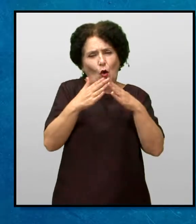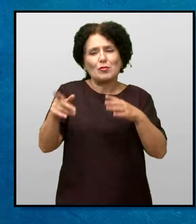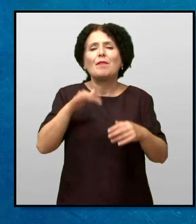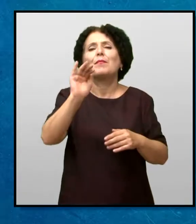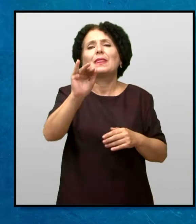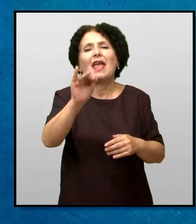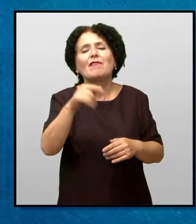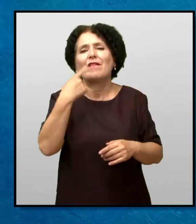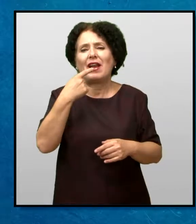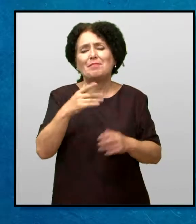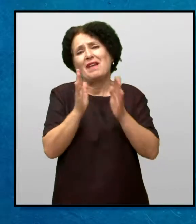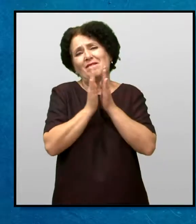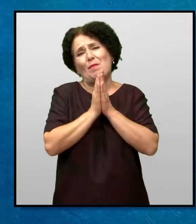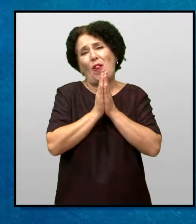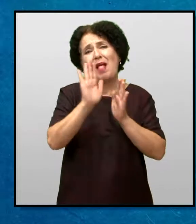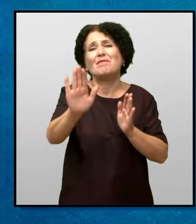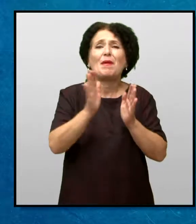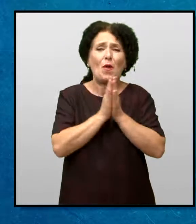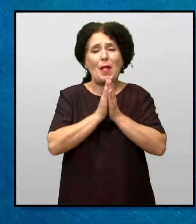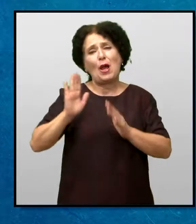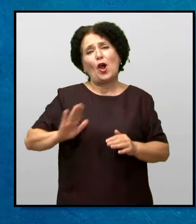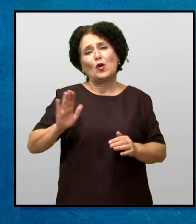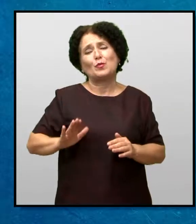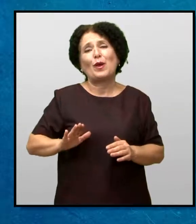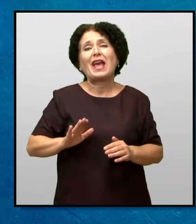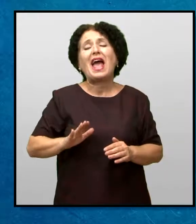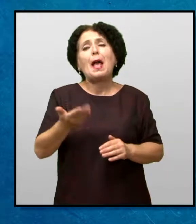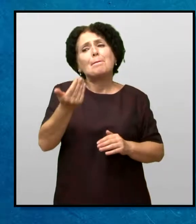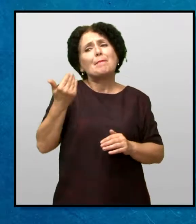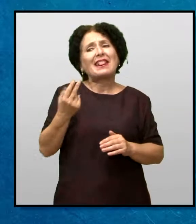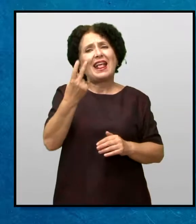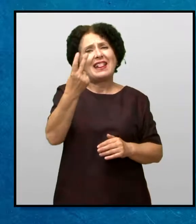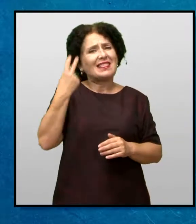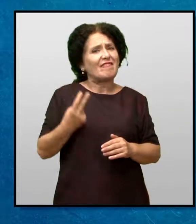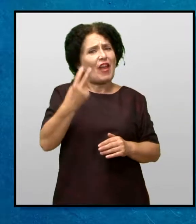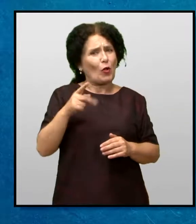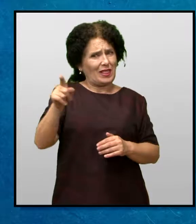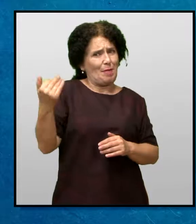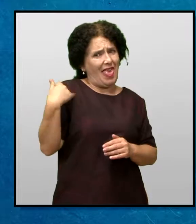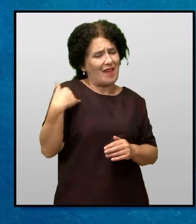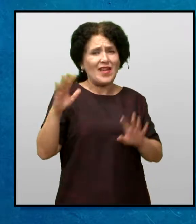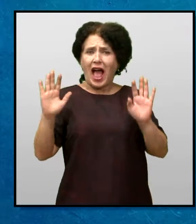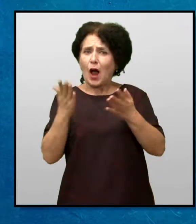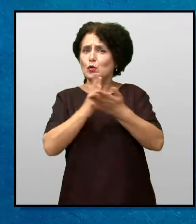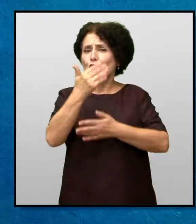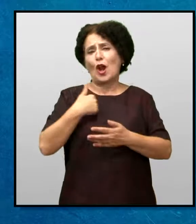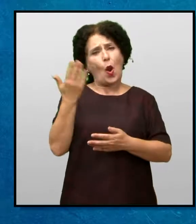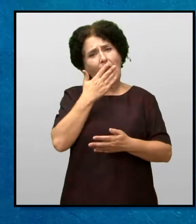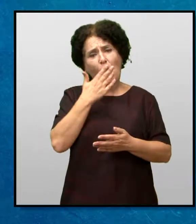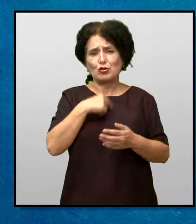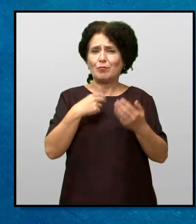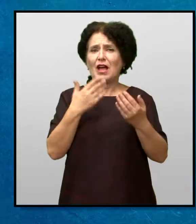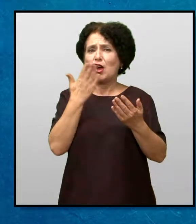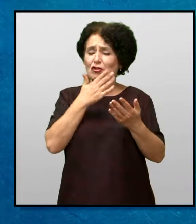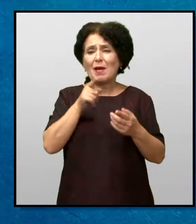И и рече Ве молам Госпоге Еванс Пред две години Вие ми рековте Дека кога ке научам да читам